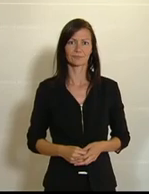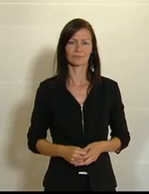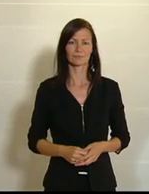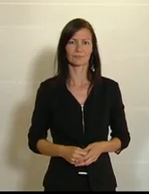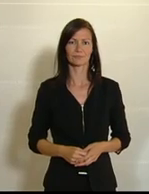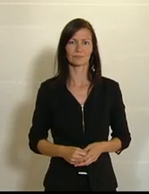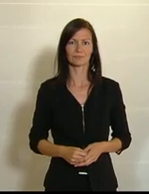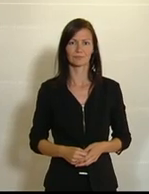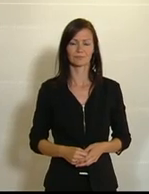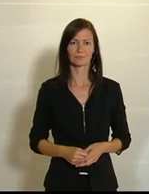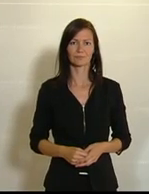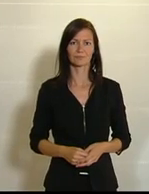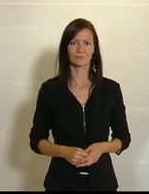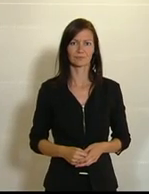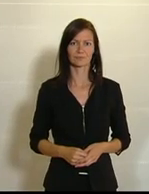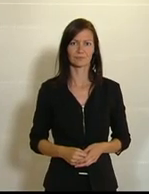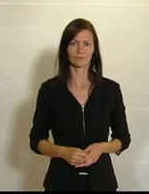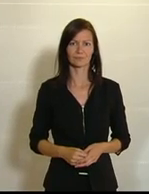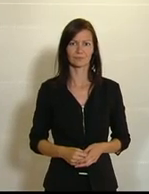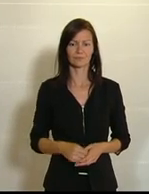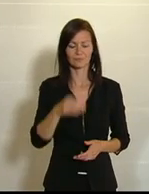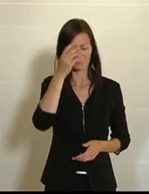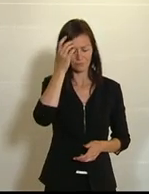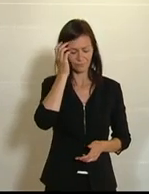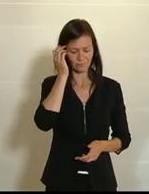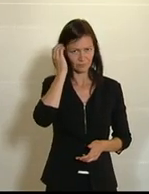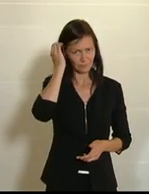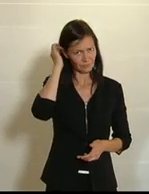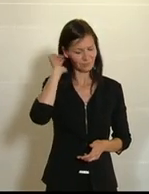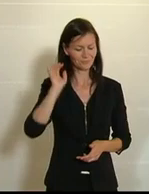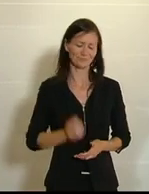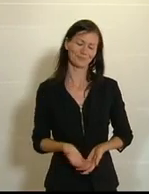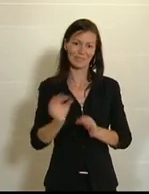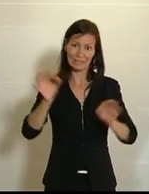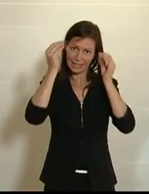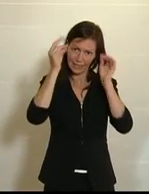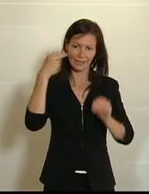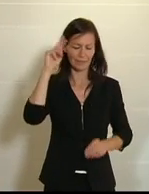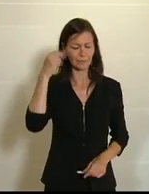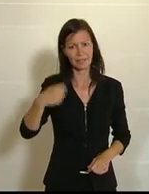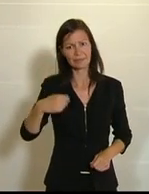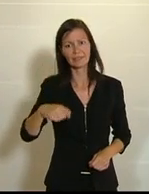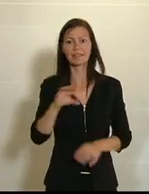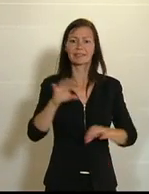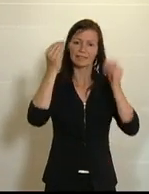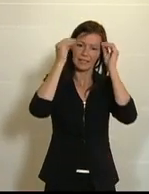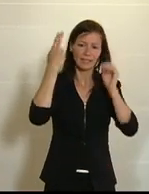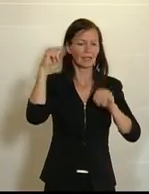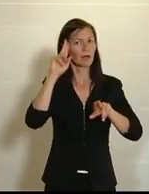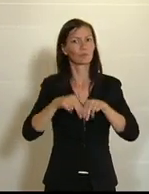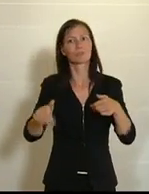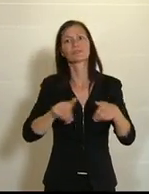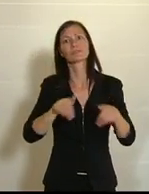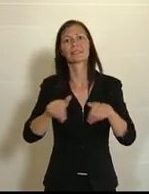Josef Smolle von der ÖVP tritt jetzt ans Rednerpult. Sehr geehrter Herr Präsident, sehr geehrter Herr Bundesminister, liebe